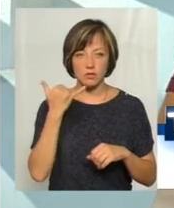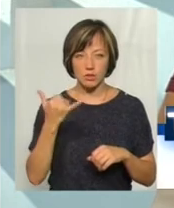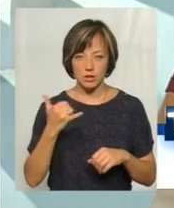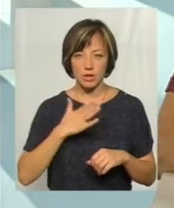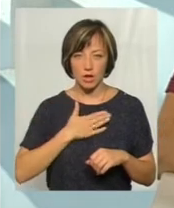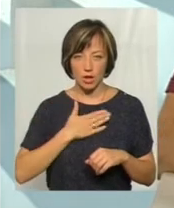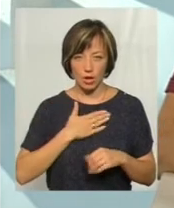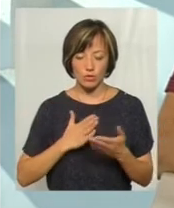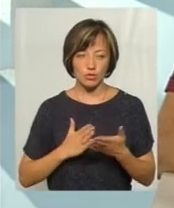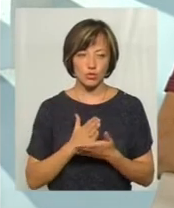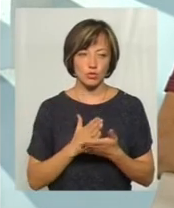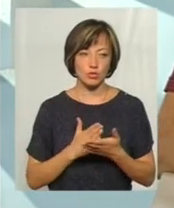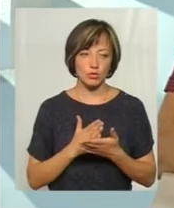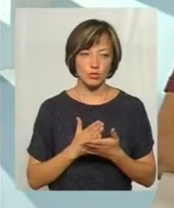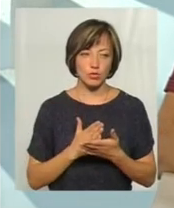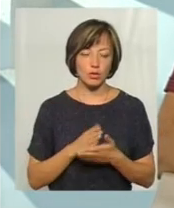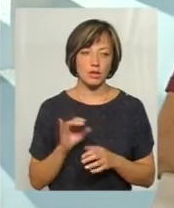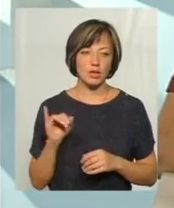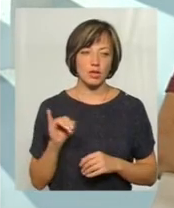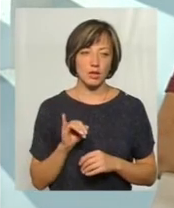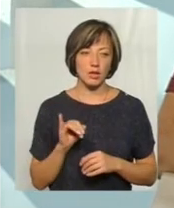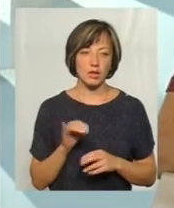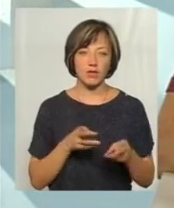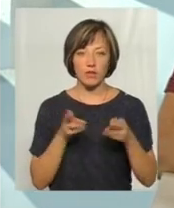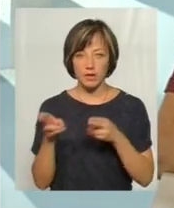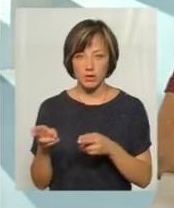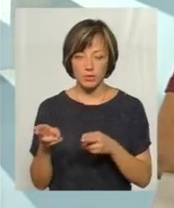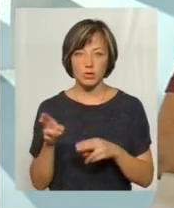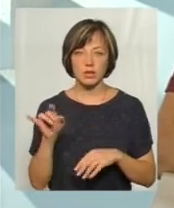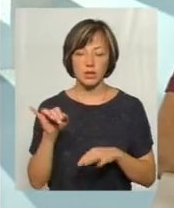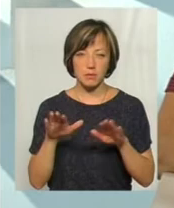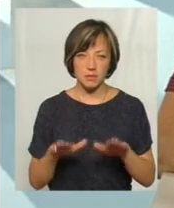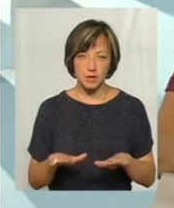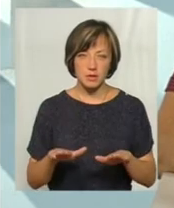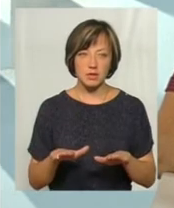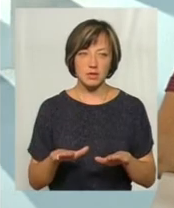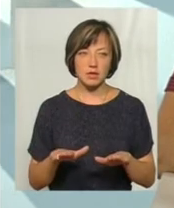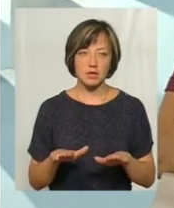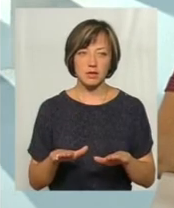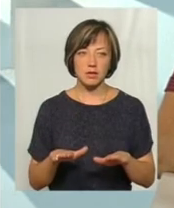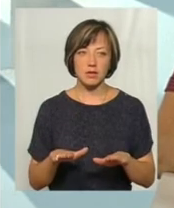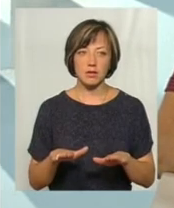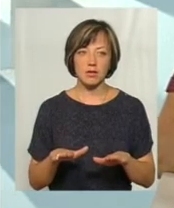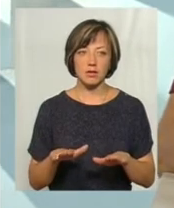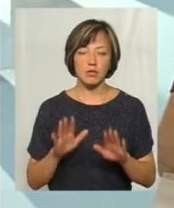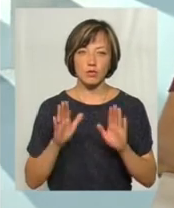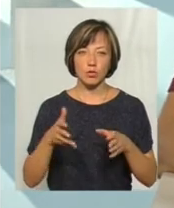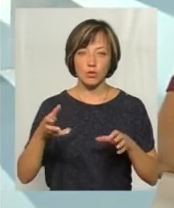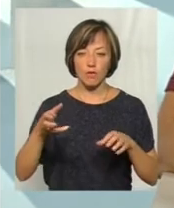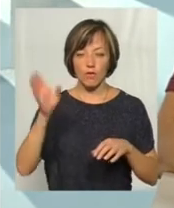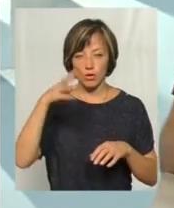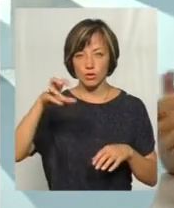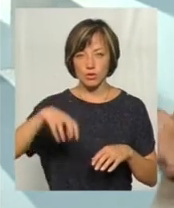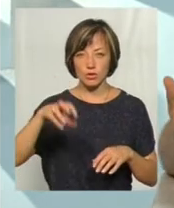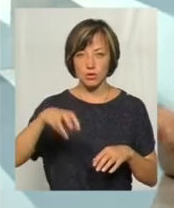диспетчерську службу. І вони вийдуть, і вийдуть на місці, з тупікової точки будуть випускати воду, щоб прогнати